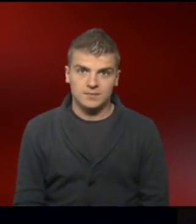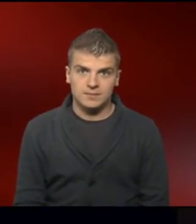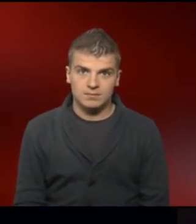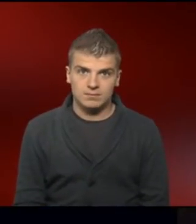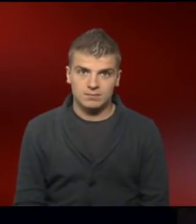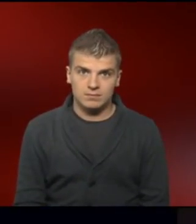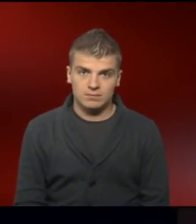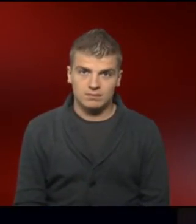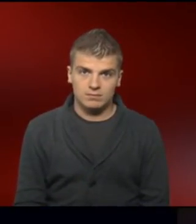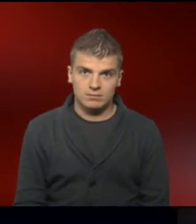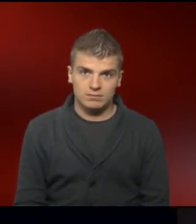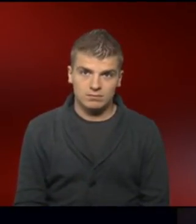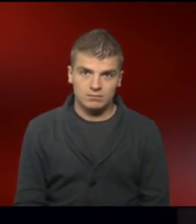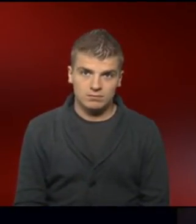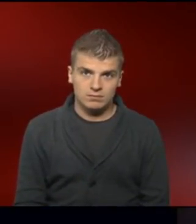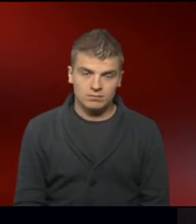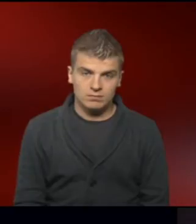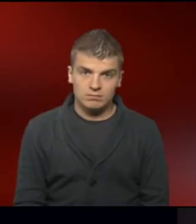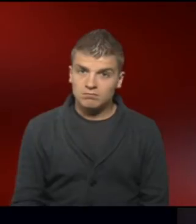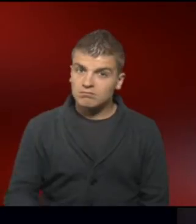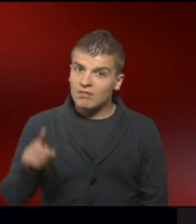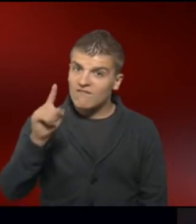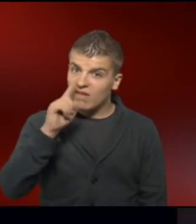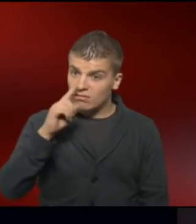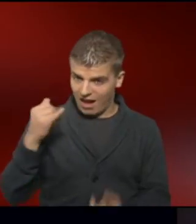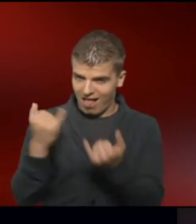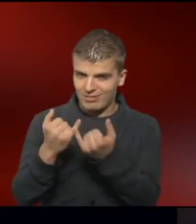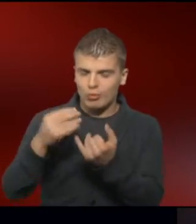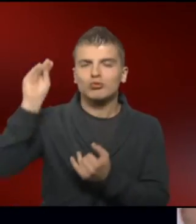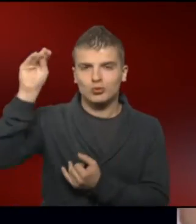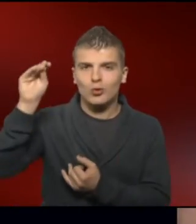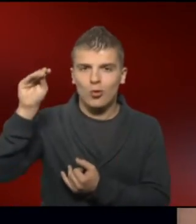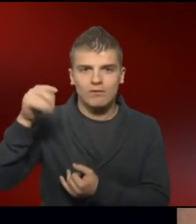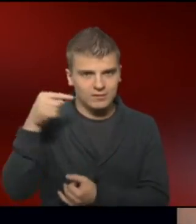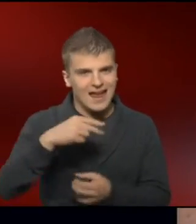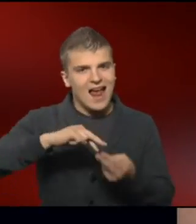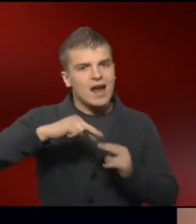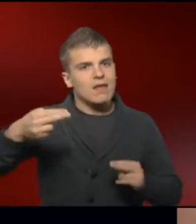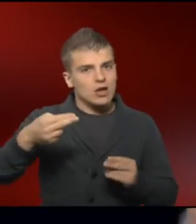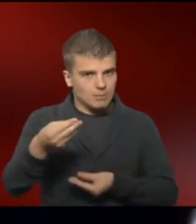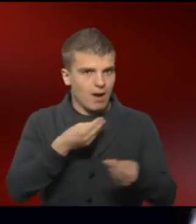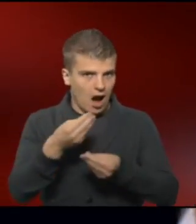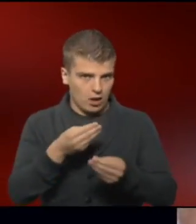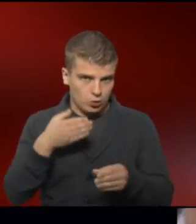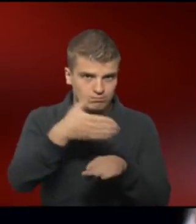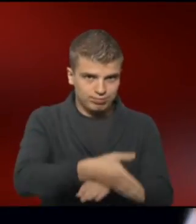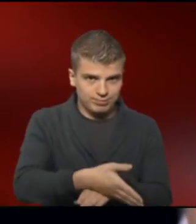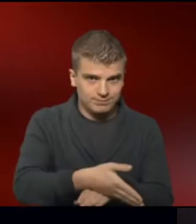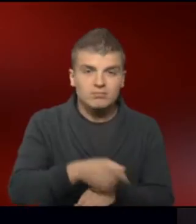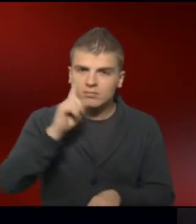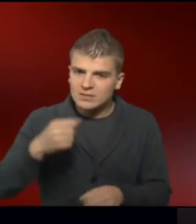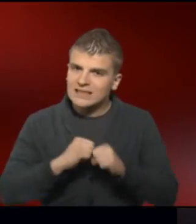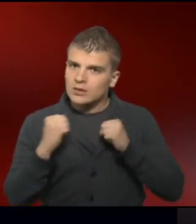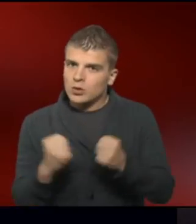Unerfüllter Kinderwunsch. Wenn werdende Eltern zu Wolfram Henn in die genetische Beratung kommen, sind sie in einer schwierigen